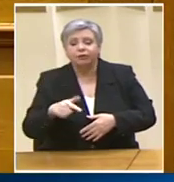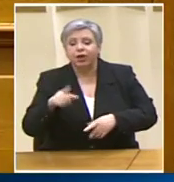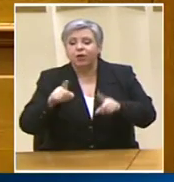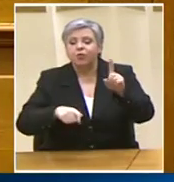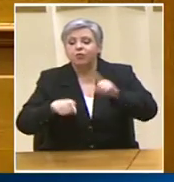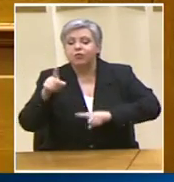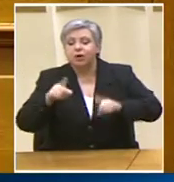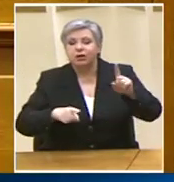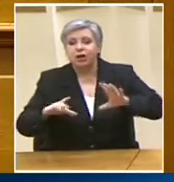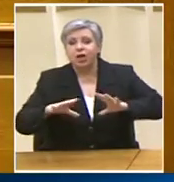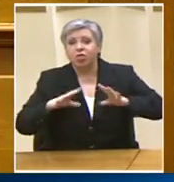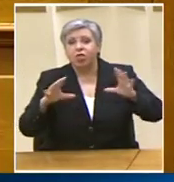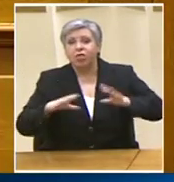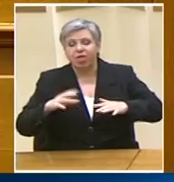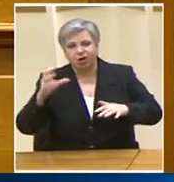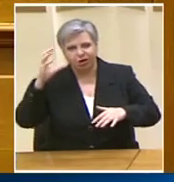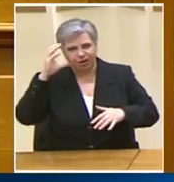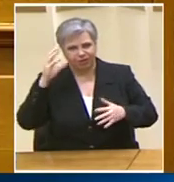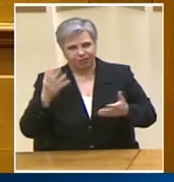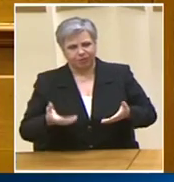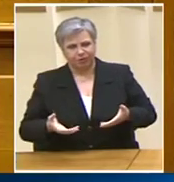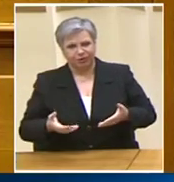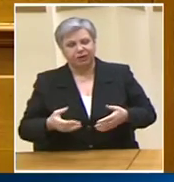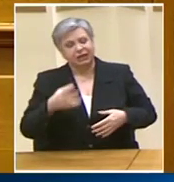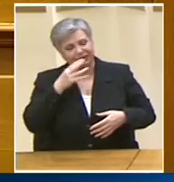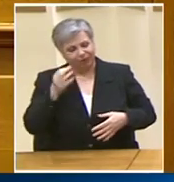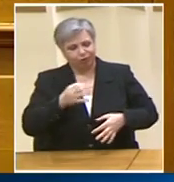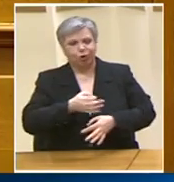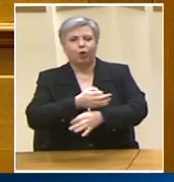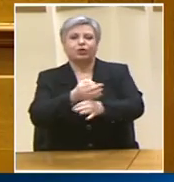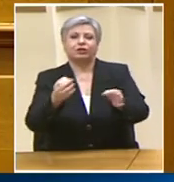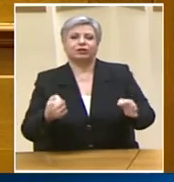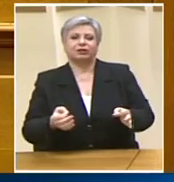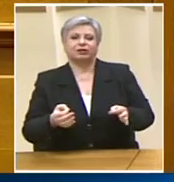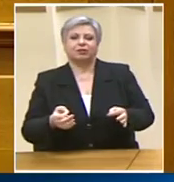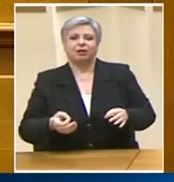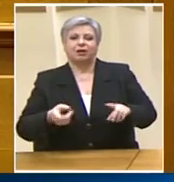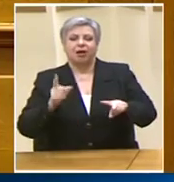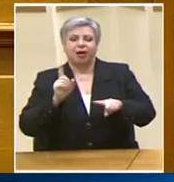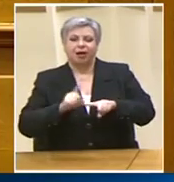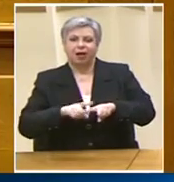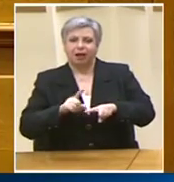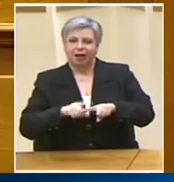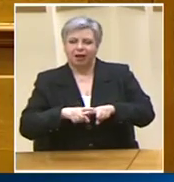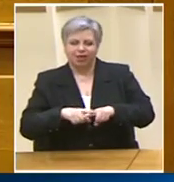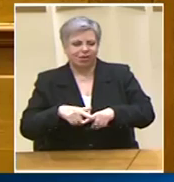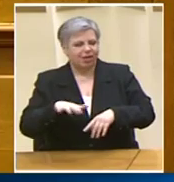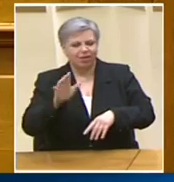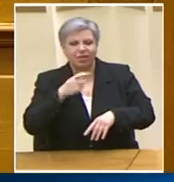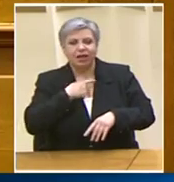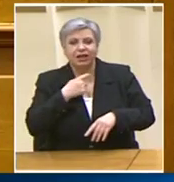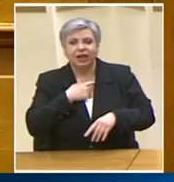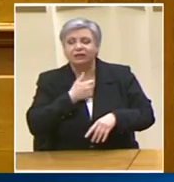λοιπόν σας λέμε ότι η Ελλάδα δεν χρειάζεται ένα βαθύ κομματικό κράτος